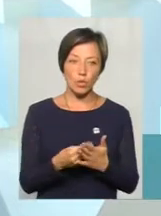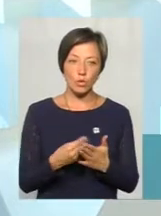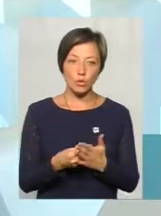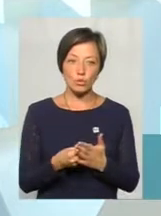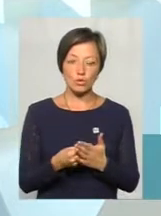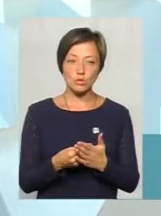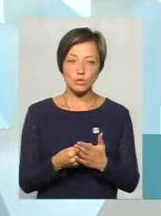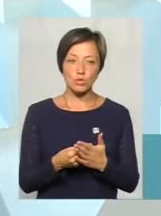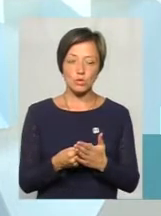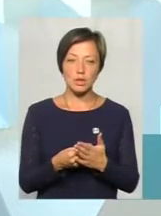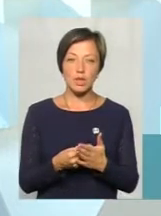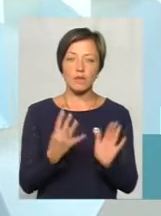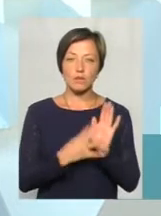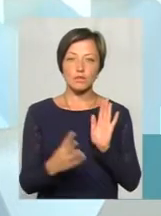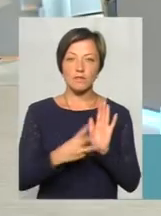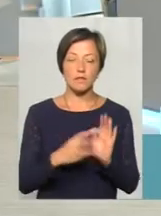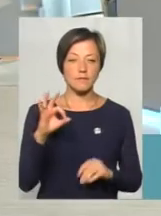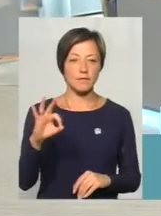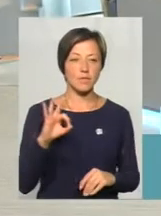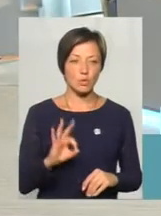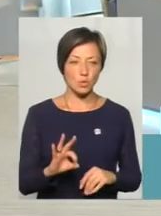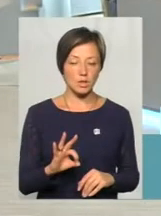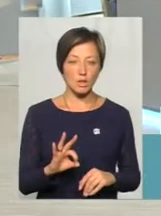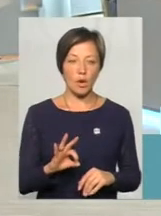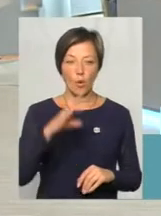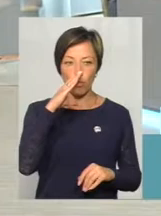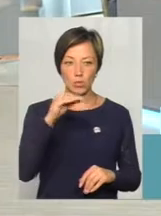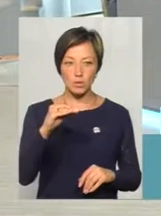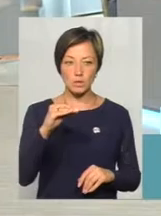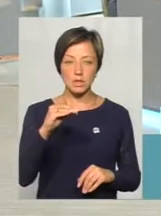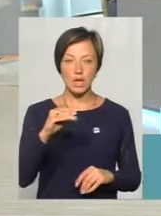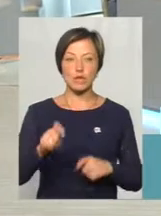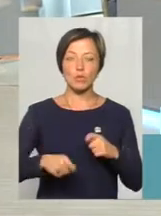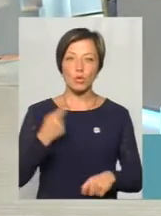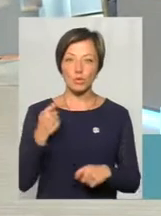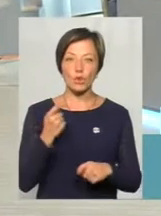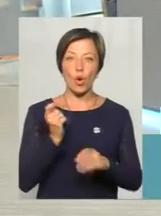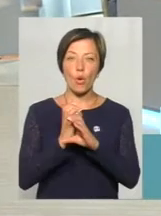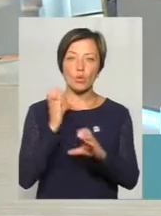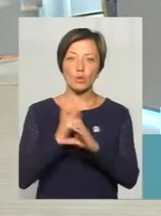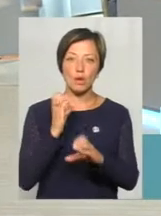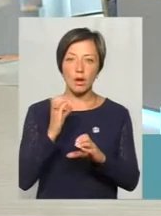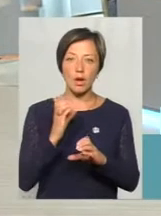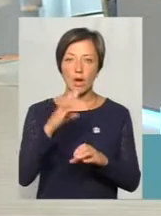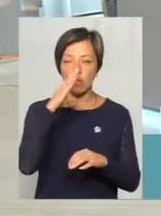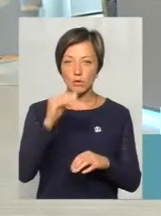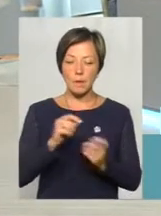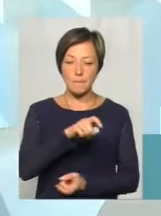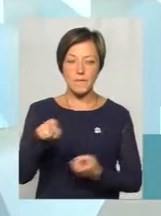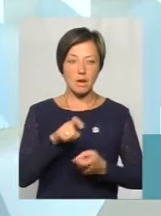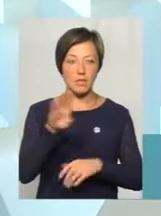98% бусів з порушенням, грузові буси переварені під пасажира?